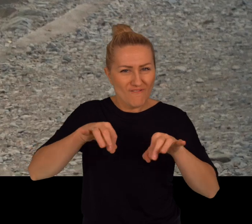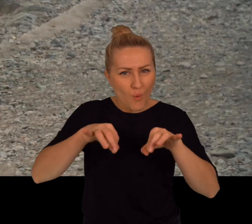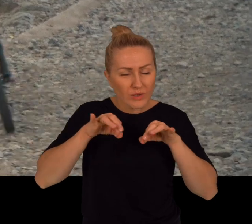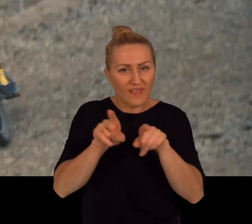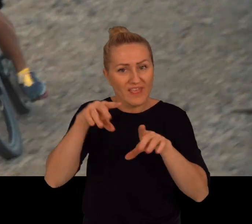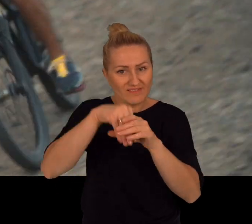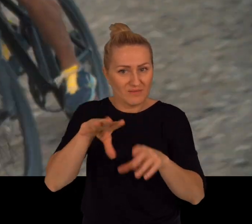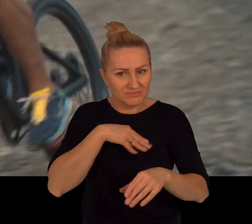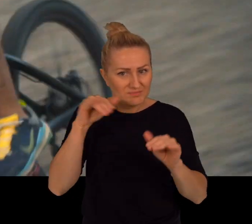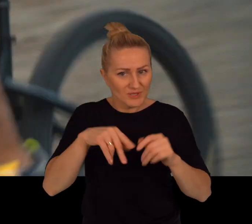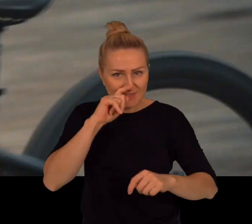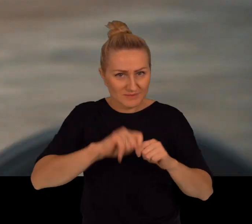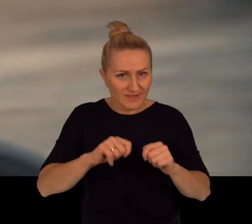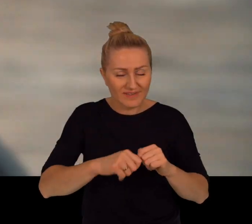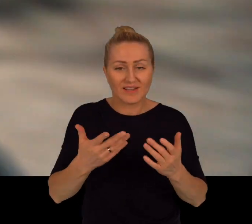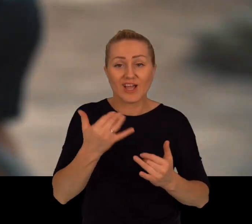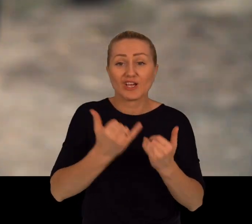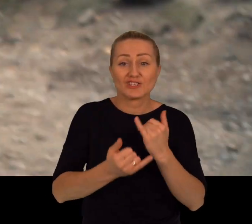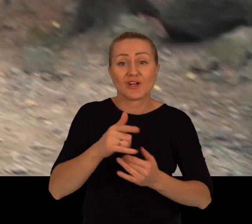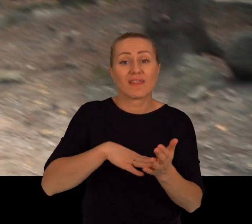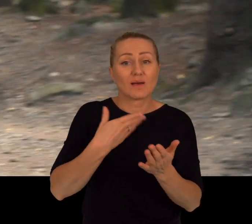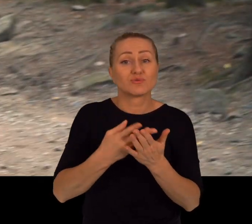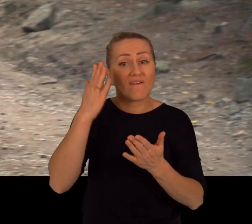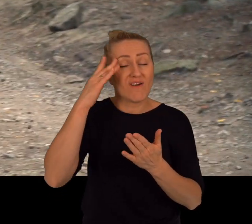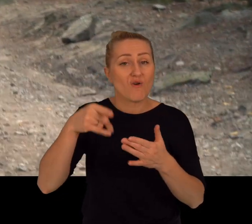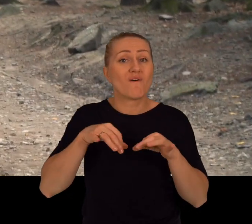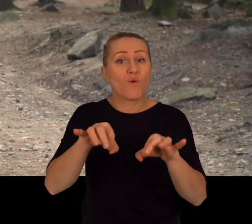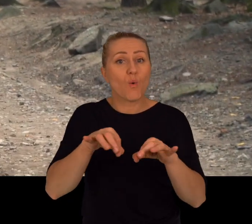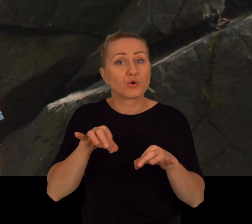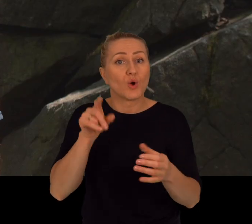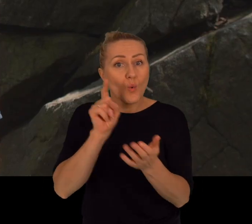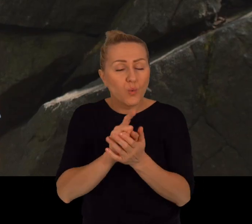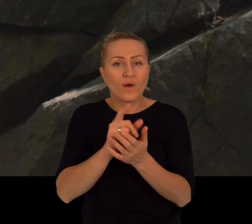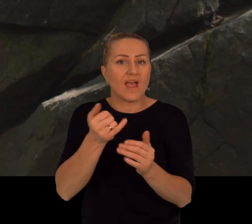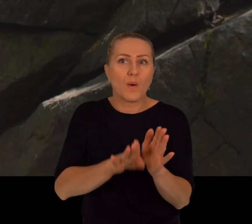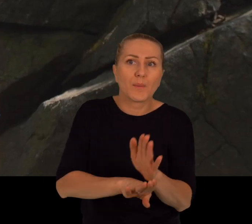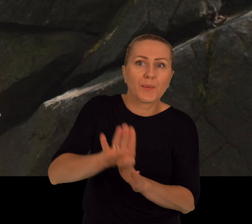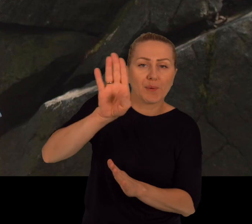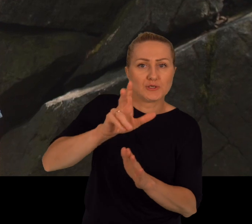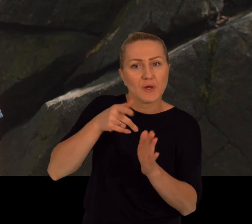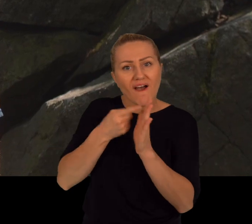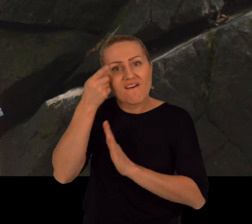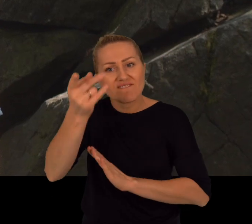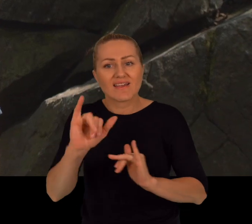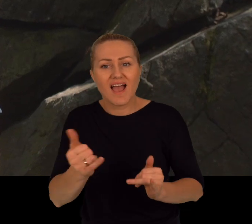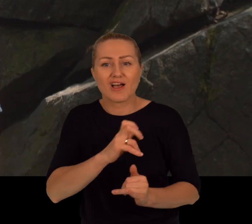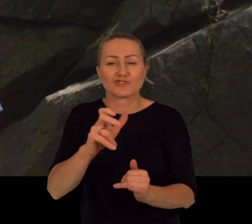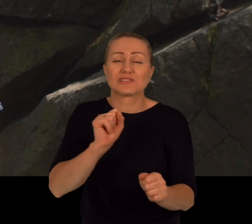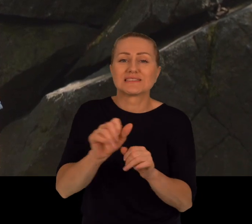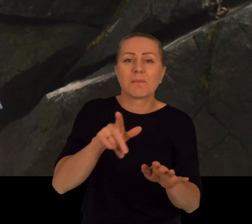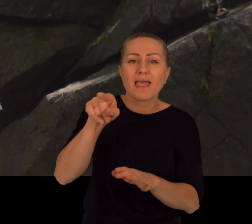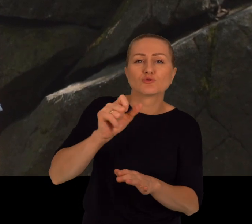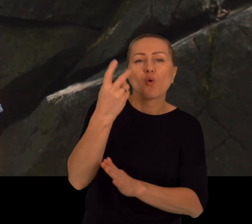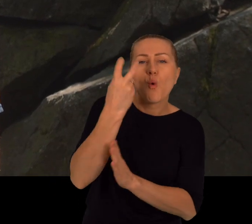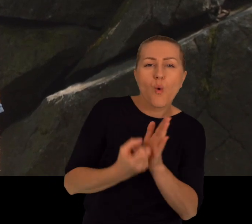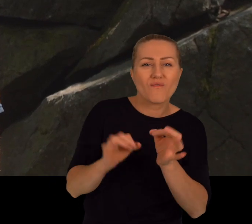kołami mogą się na tą trasę wybrać i to jest najważniejsze. Jeśli już wiedzą, że przejadą, no to jak stroma jest ta trasa, gdzie dojechać, jak długa,